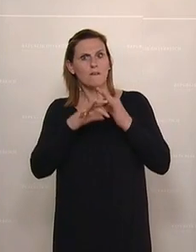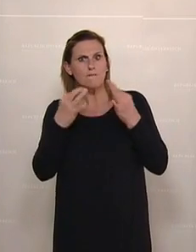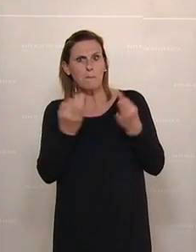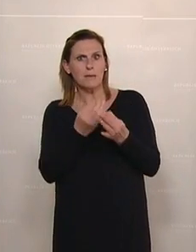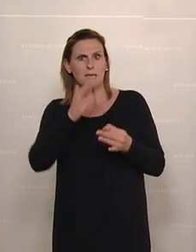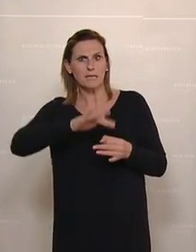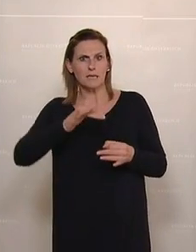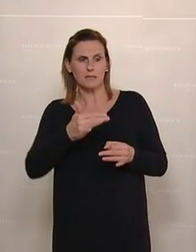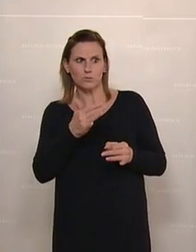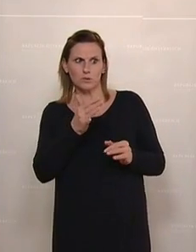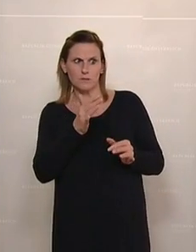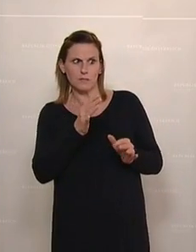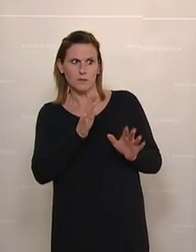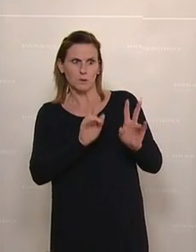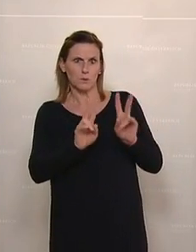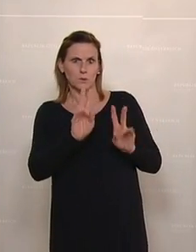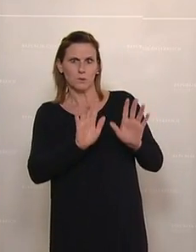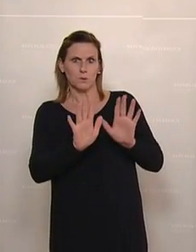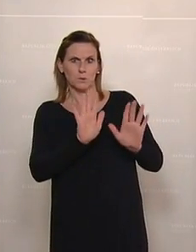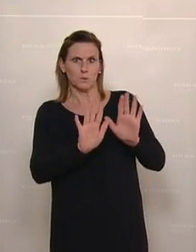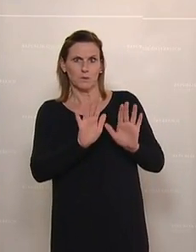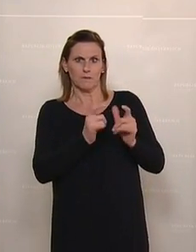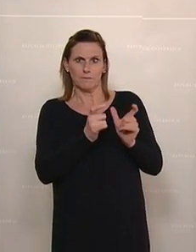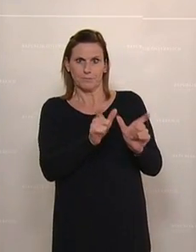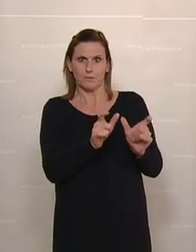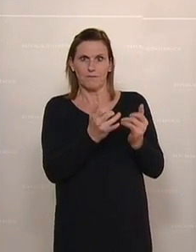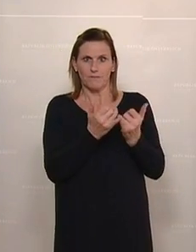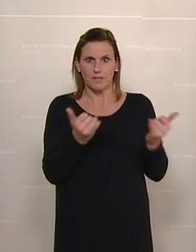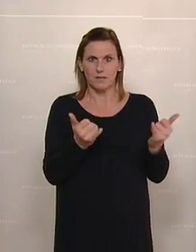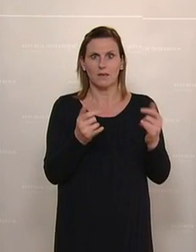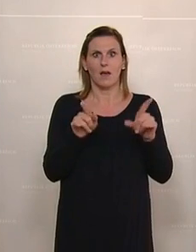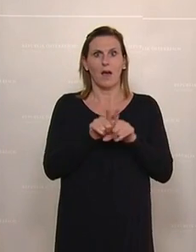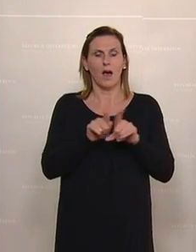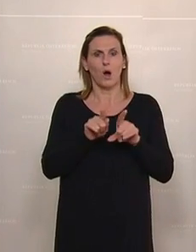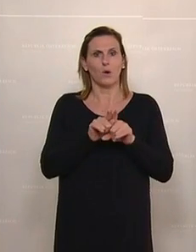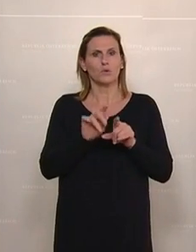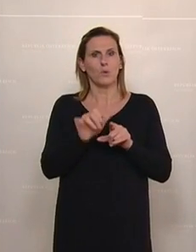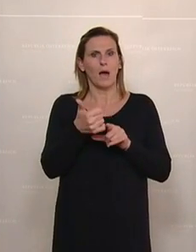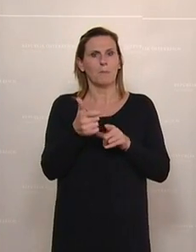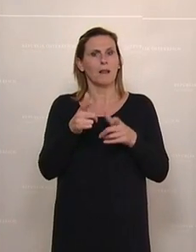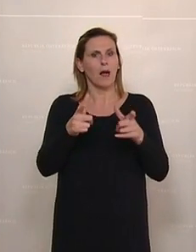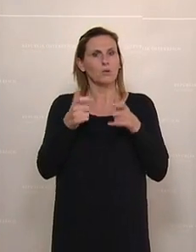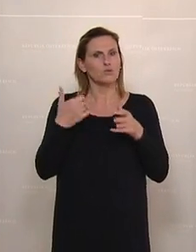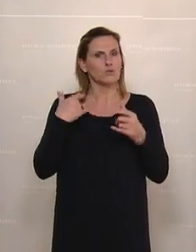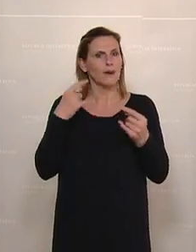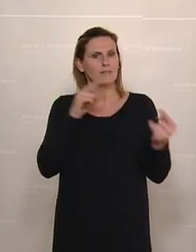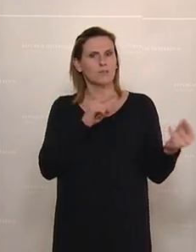Jetzt am Wort von der SPÖ, Maximilian Kölner. Punkt nochmal zurückkommen, der im Ausschuss wieder einmal vertagt wurde.